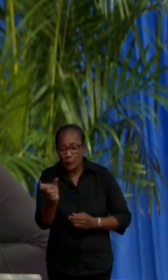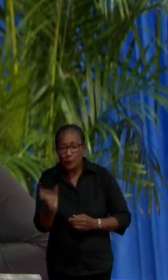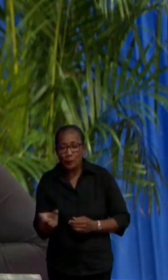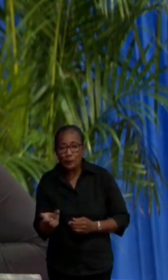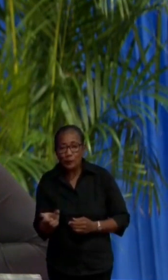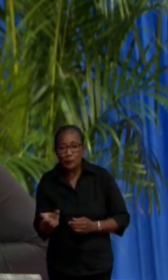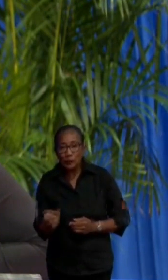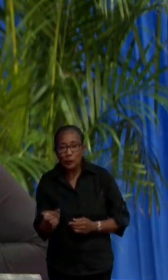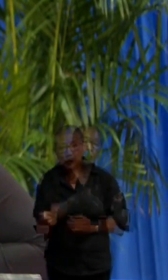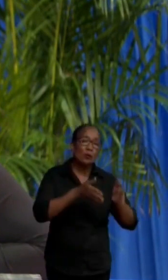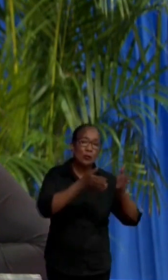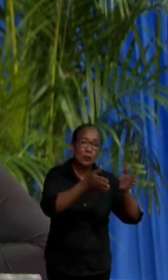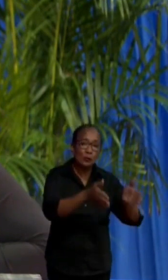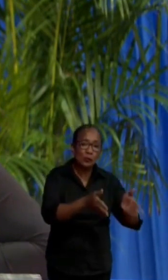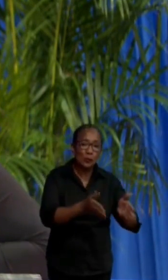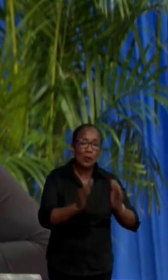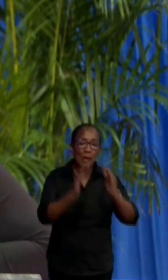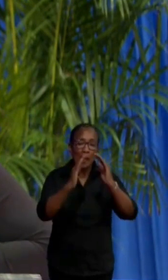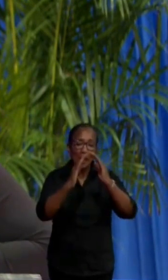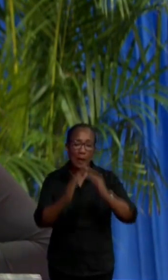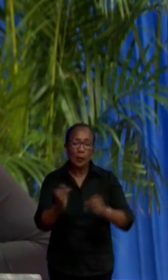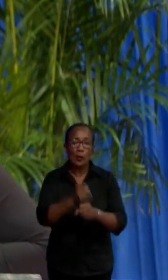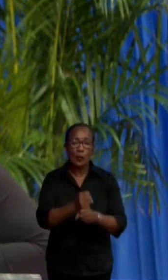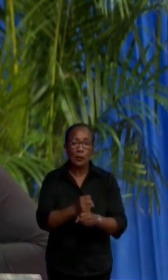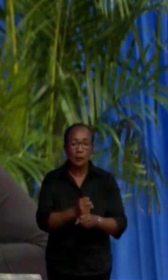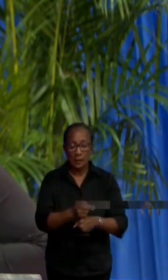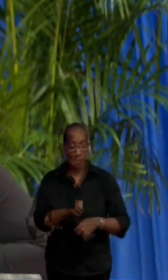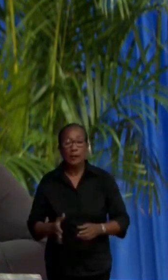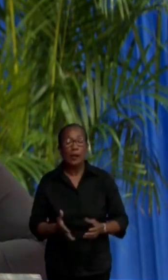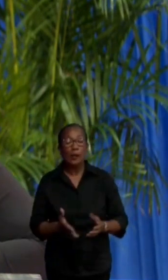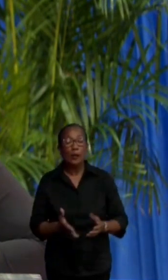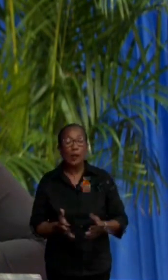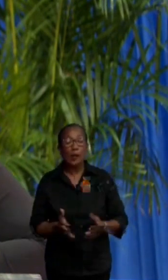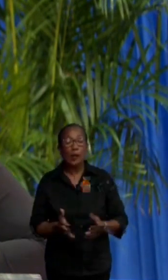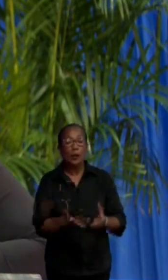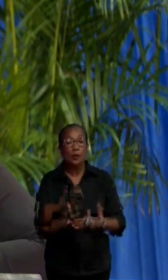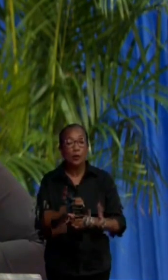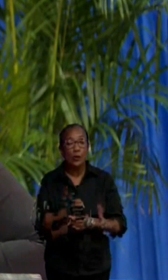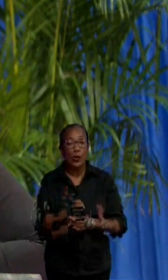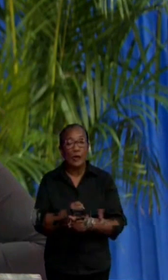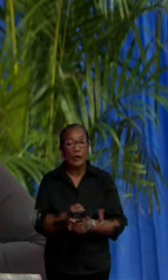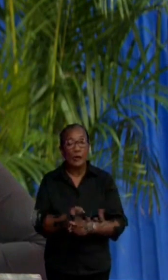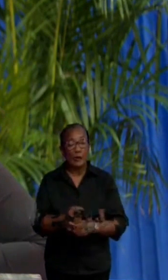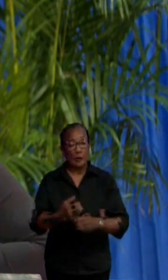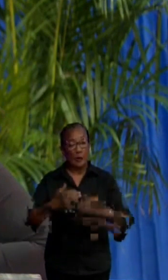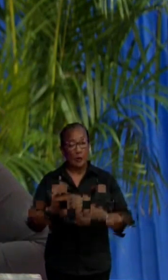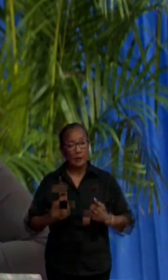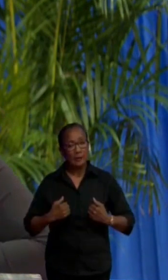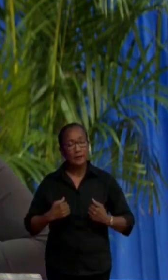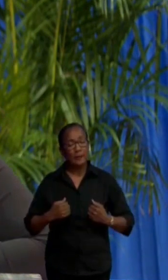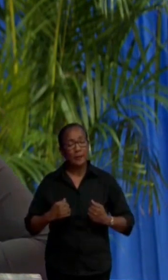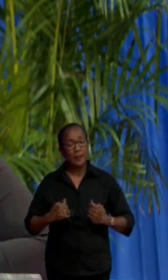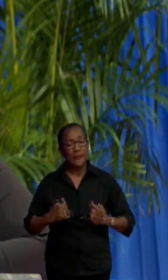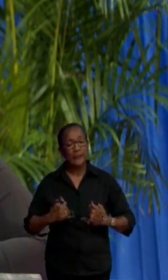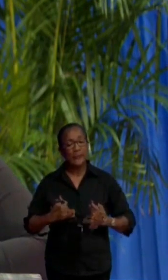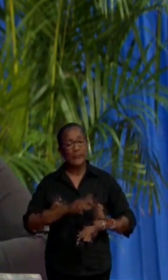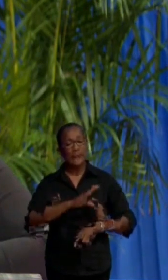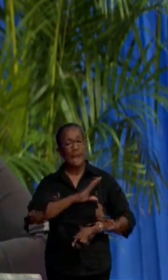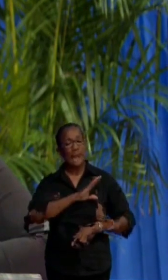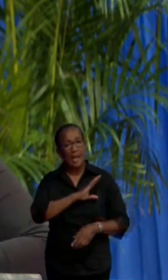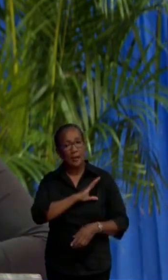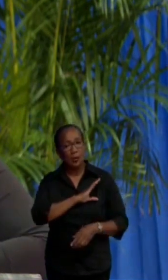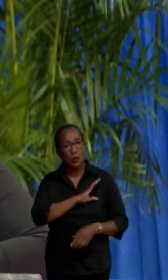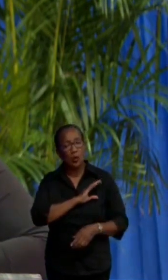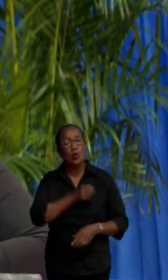residentiale opvanginstellingen. Dan heb ik over de kinderinstellingen, mens met beperking, natuurlijk